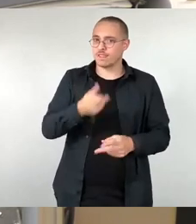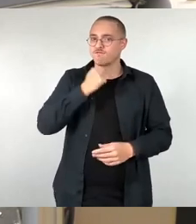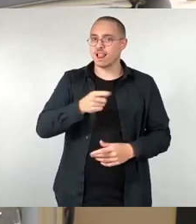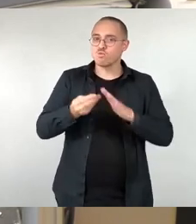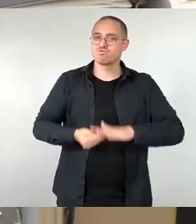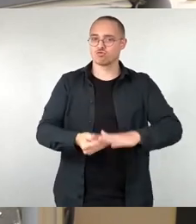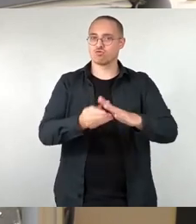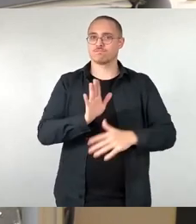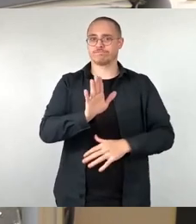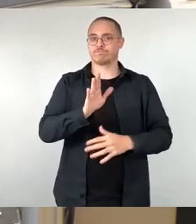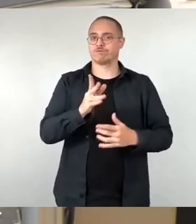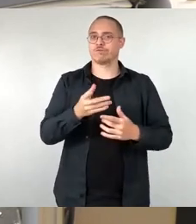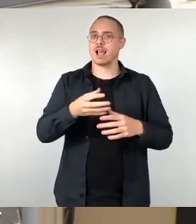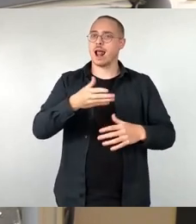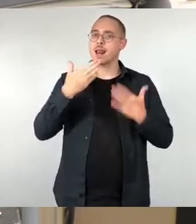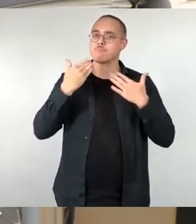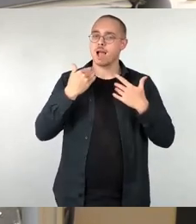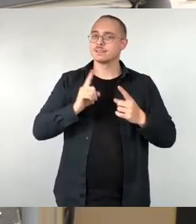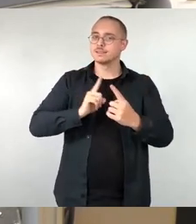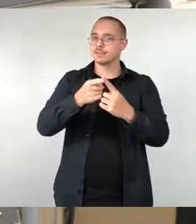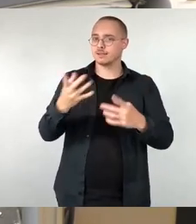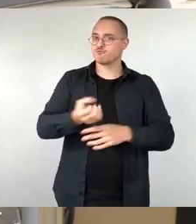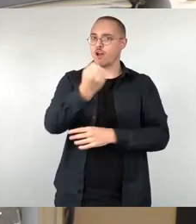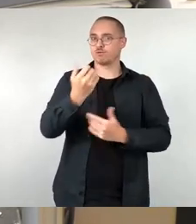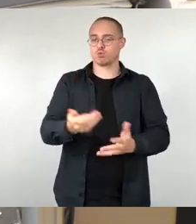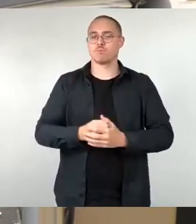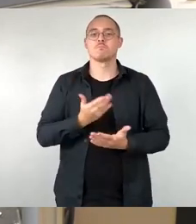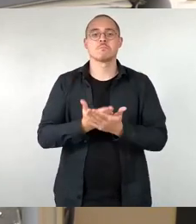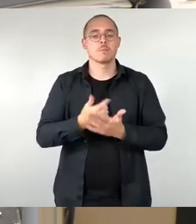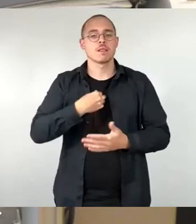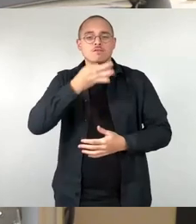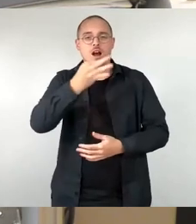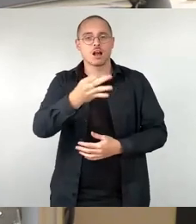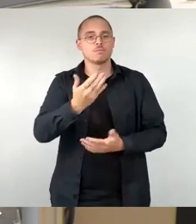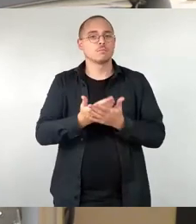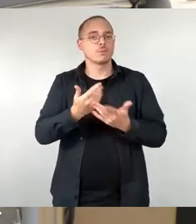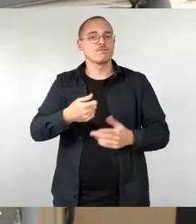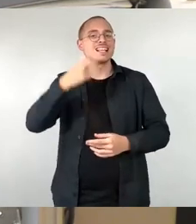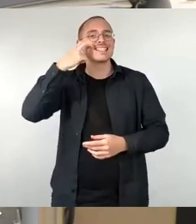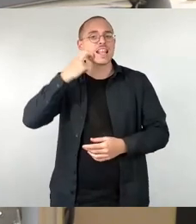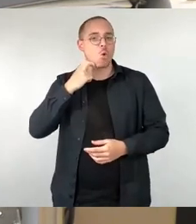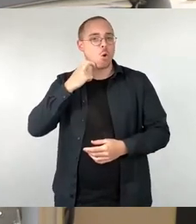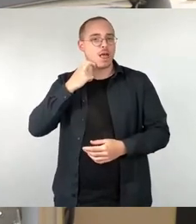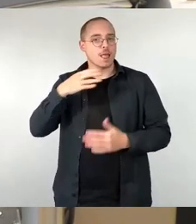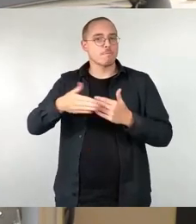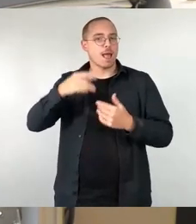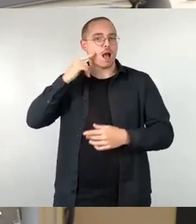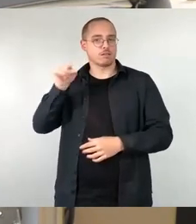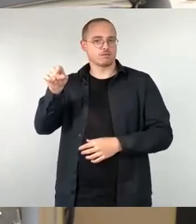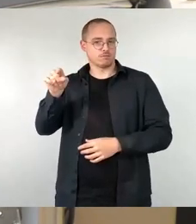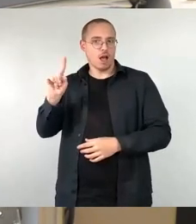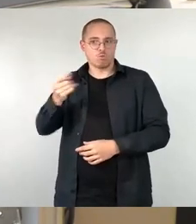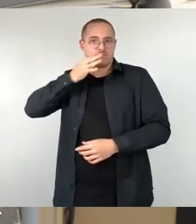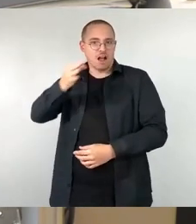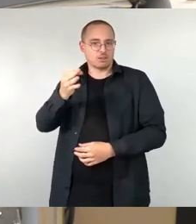Ich frage mich, ob zum Beispiel auch in einem Seniorenbeirat nach einer Ausgewogenheit gefragt wurde und geschaut wurde, dass nicht die